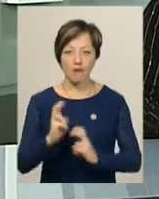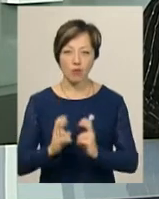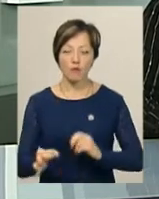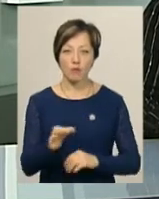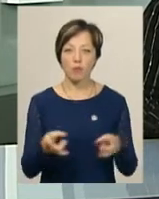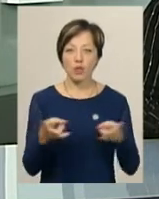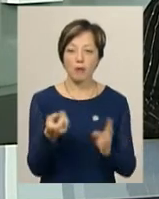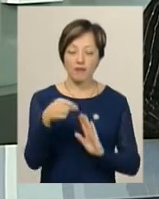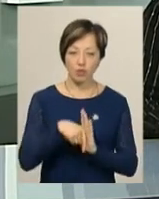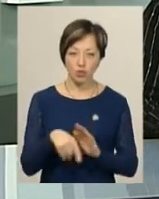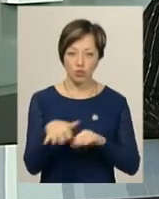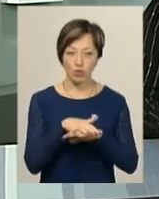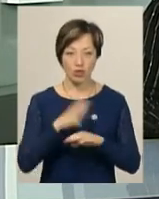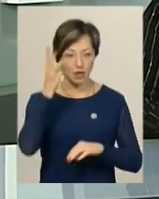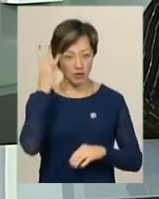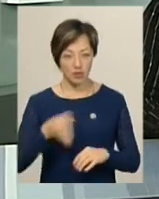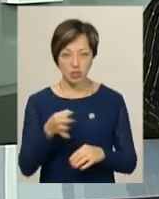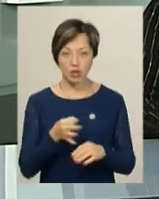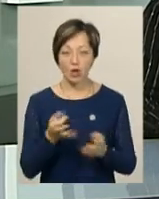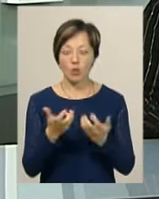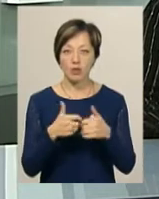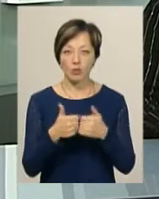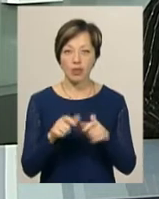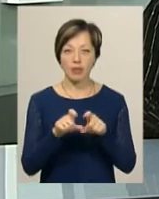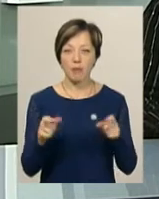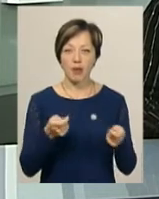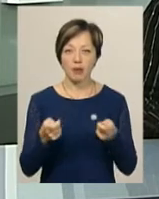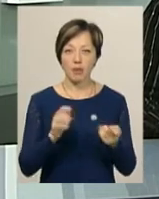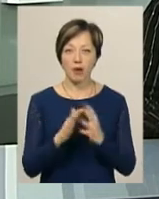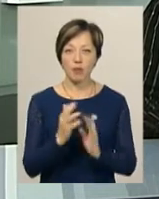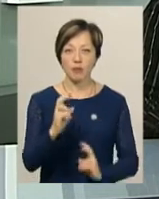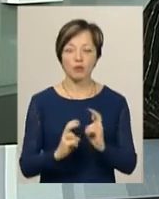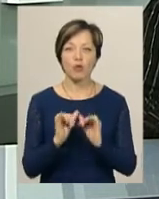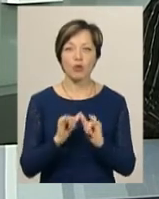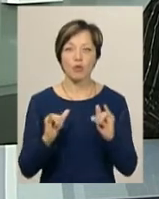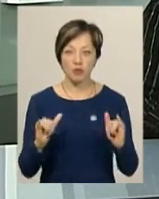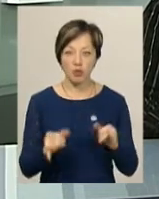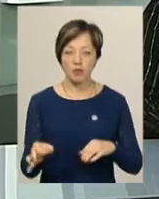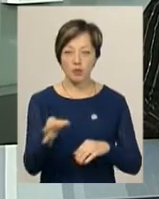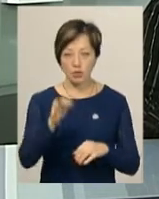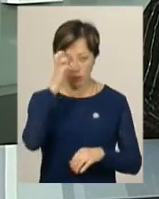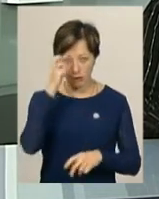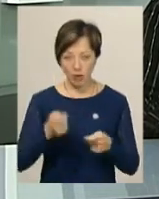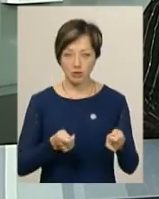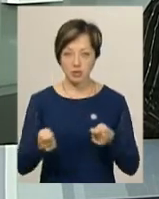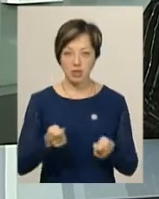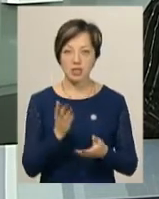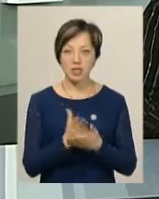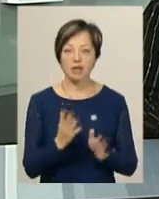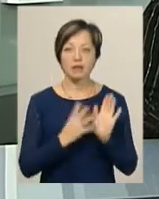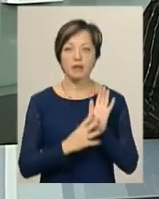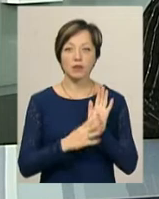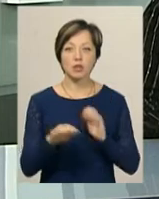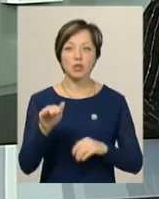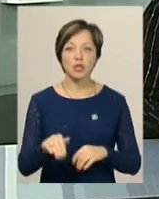Потреби внутрішнього ринку Хмельниччини, зараз з рахунками Департаменту агропромислового розвитку, обласної державної адміністрації складають 90